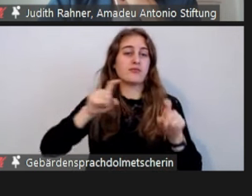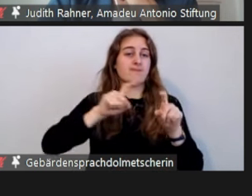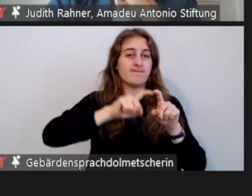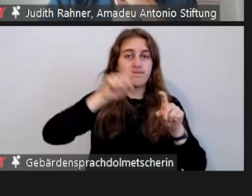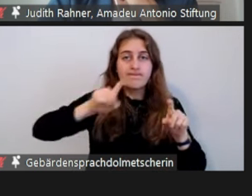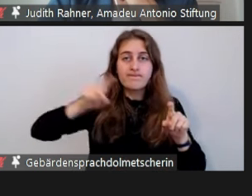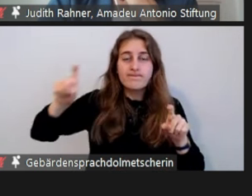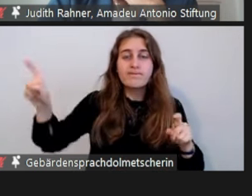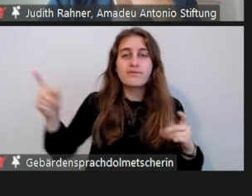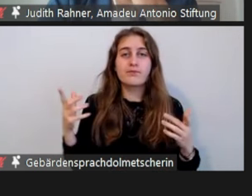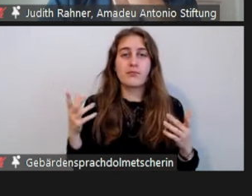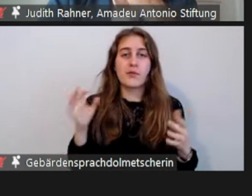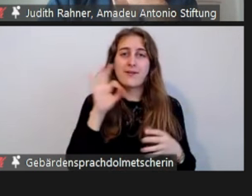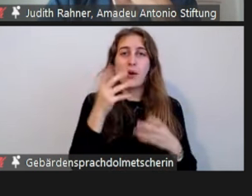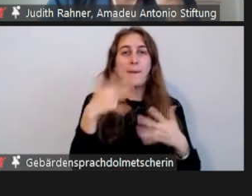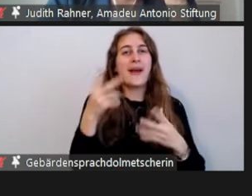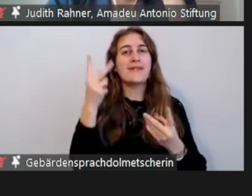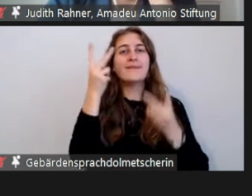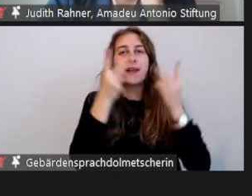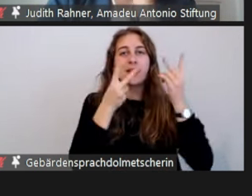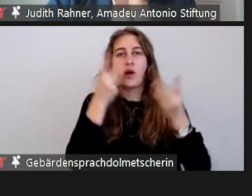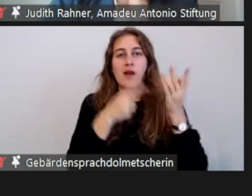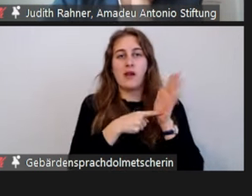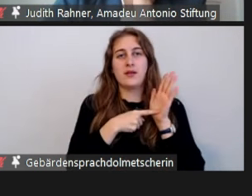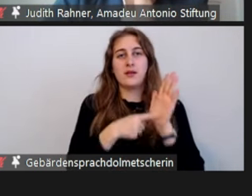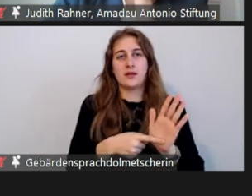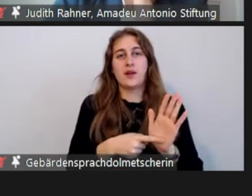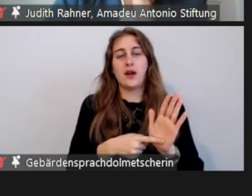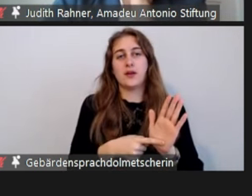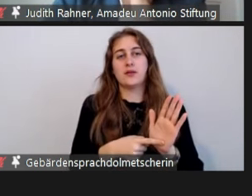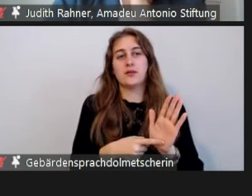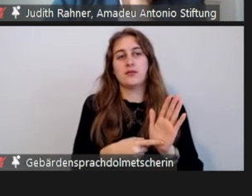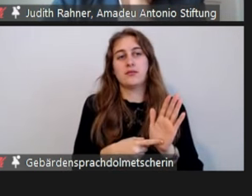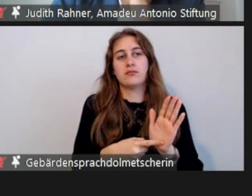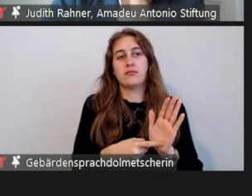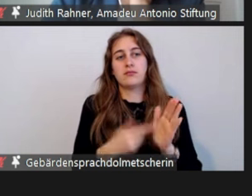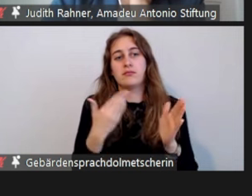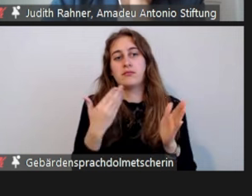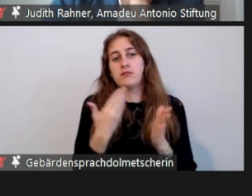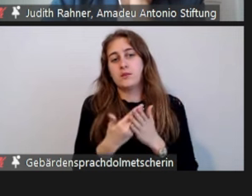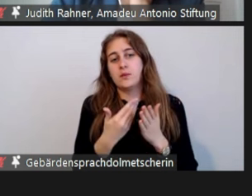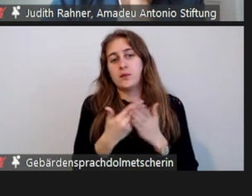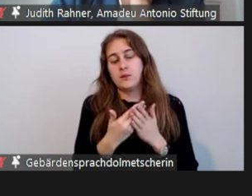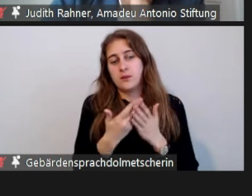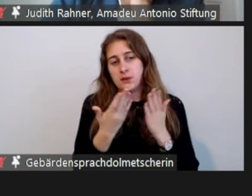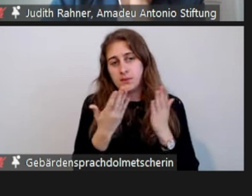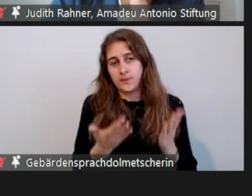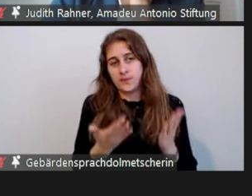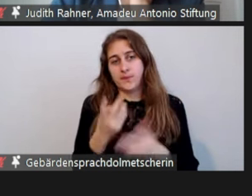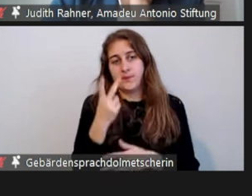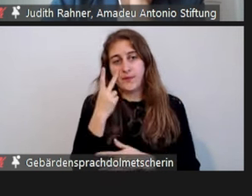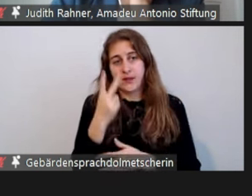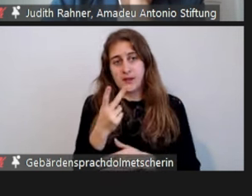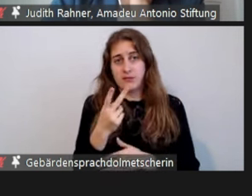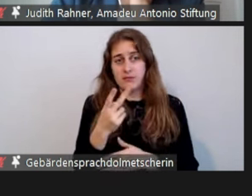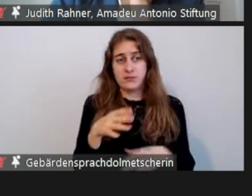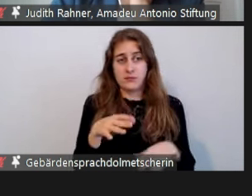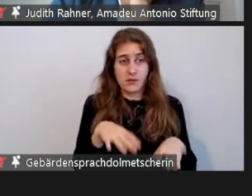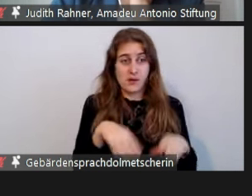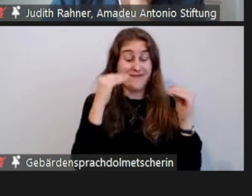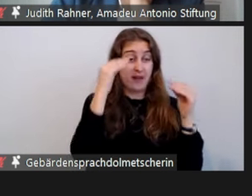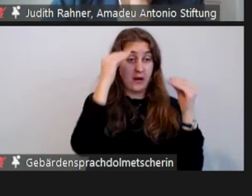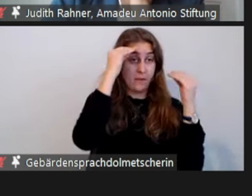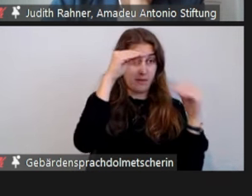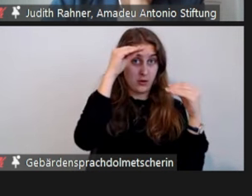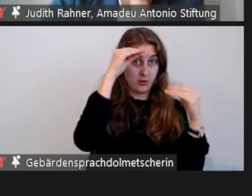mit aufgenommen. Wenn man sich den Verlauf der Meldungen und deren